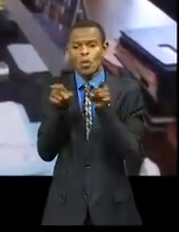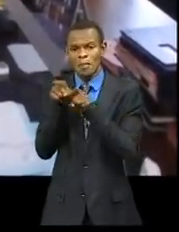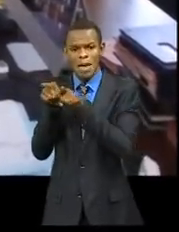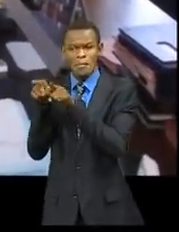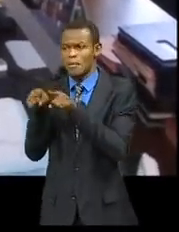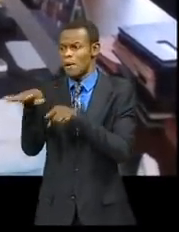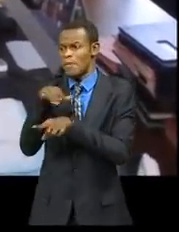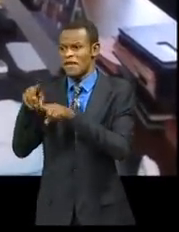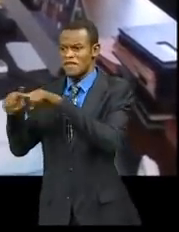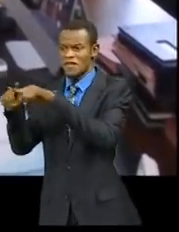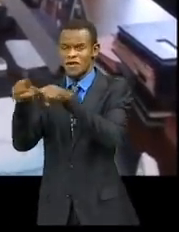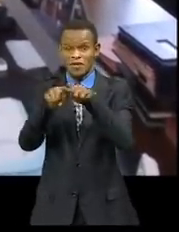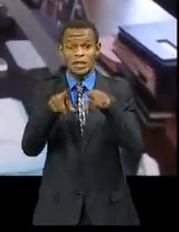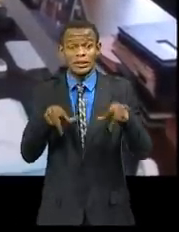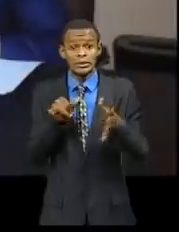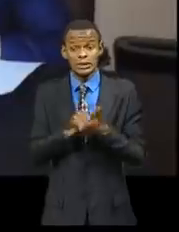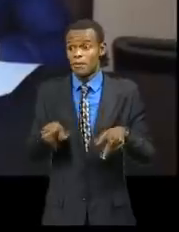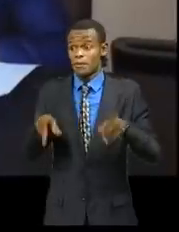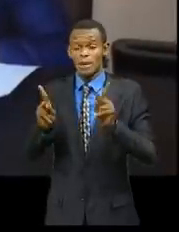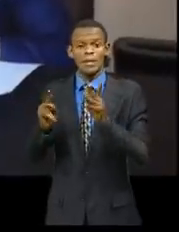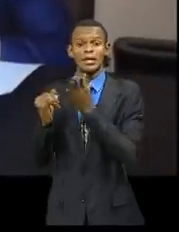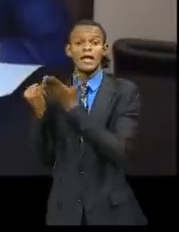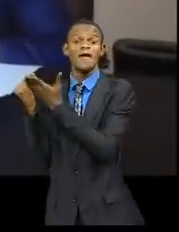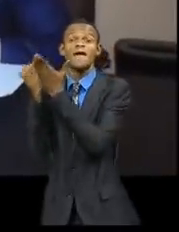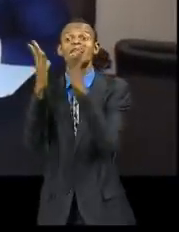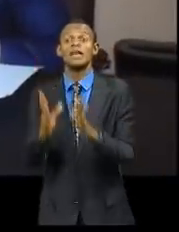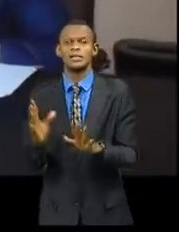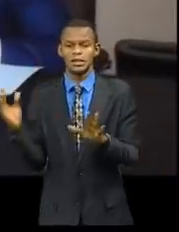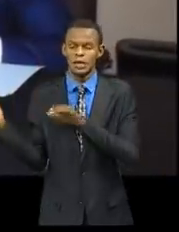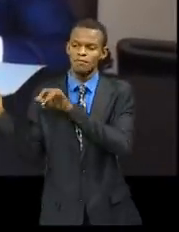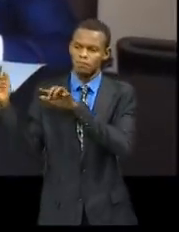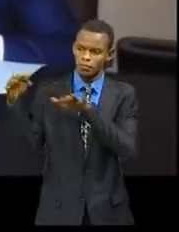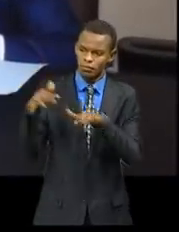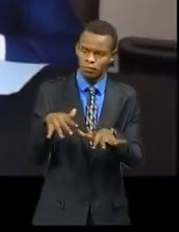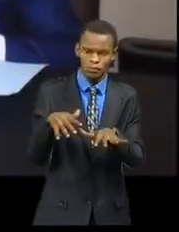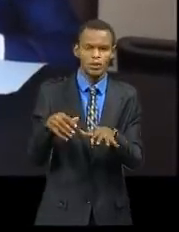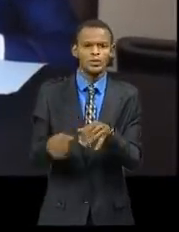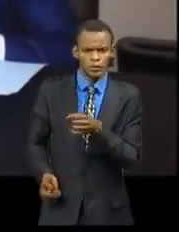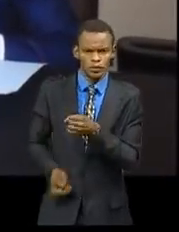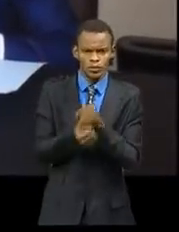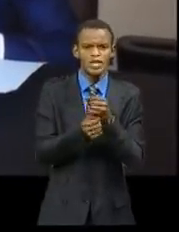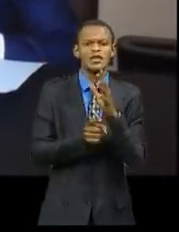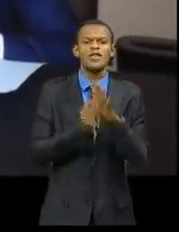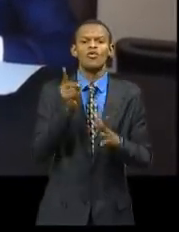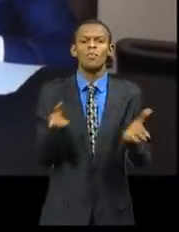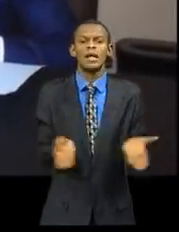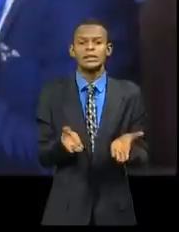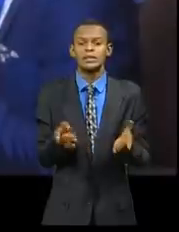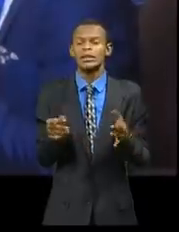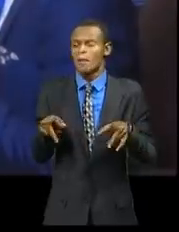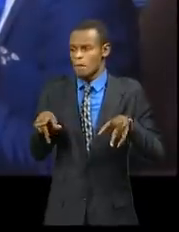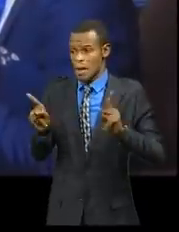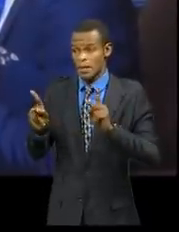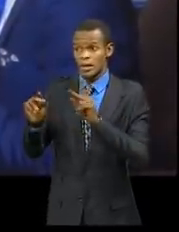investisseurs tout en protégeant les capacités nationales de chaque État dans le respect des normes liées à l